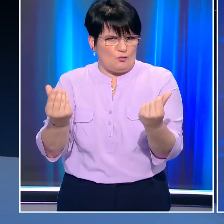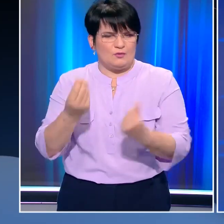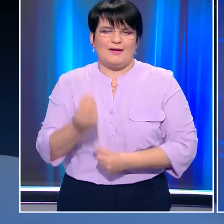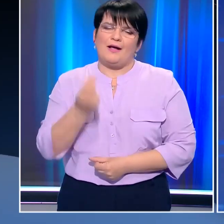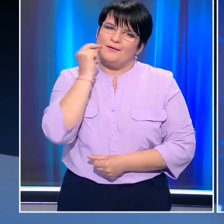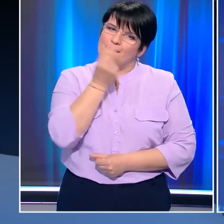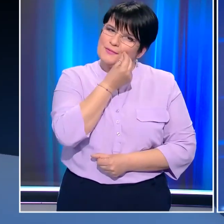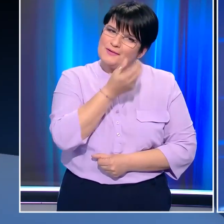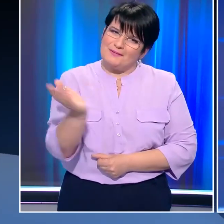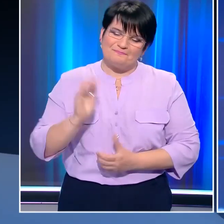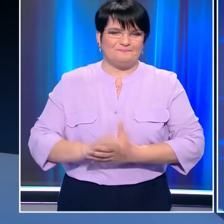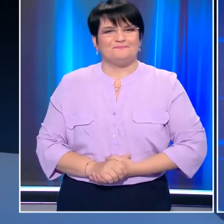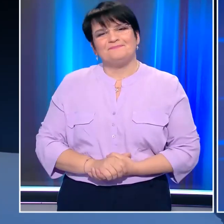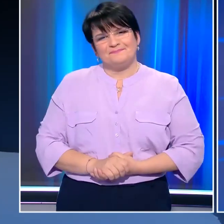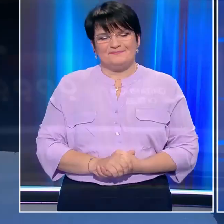Καλό σας απόγευμα.